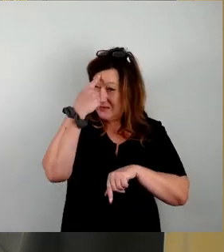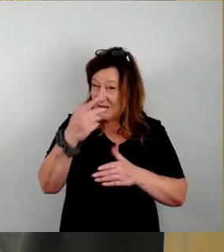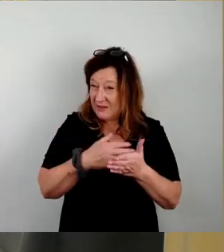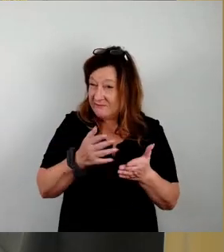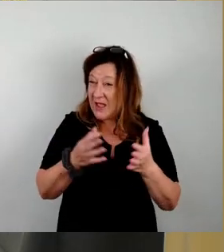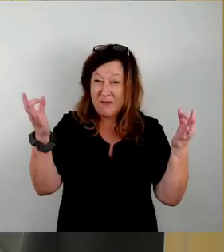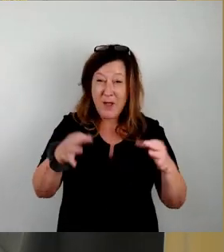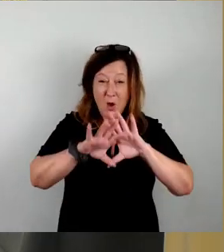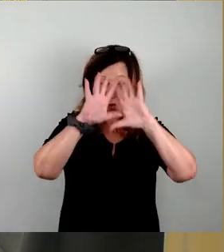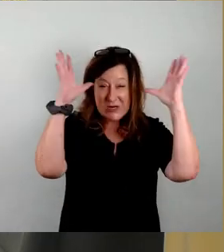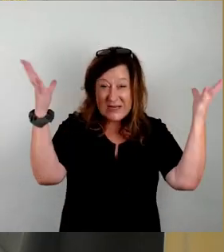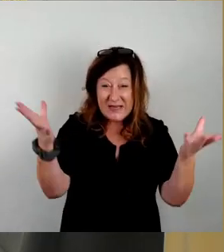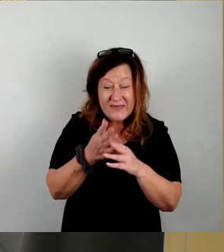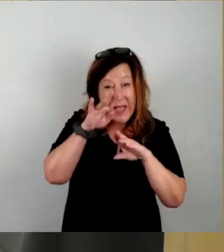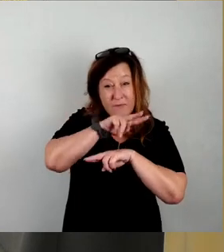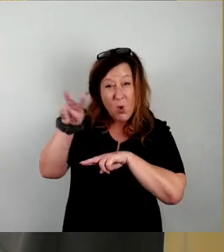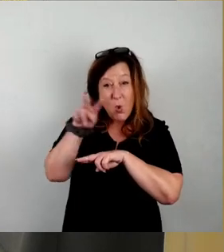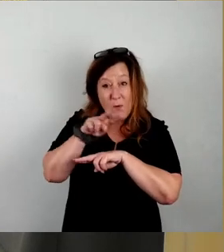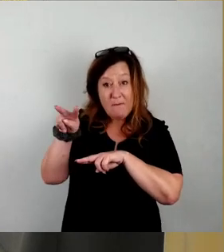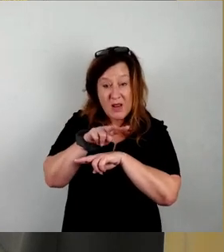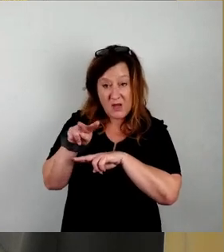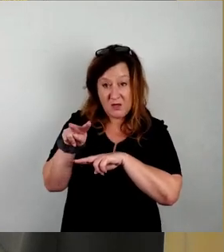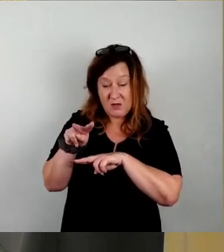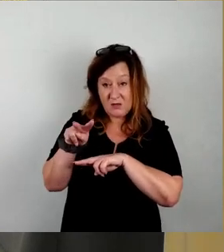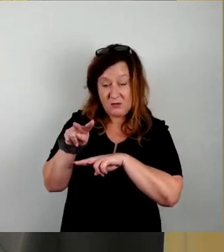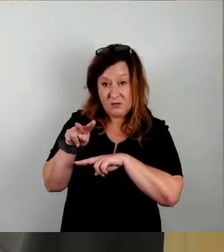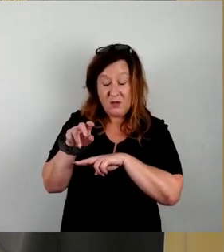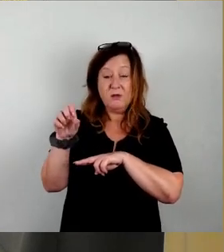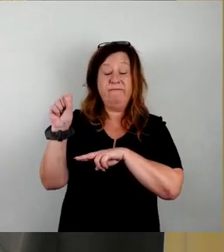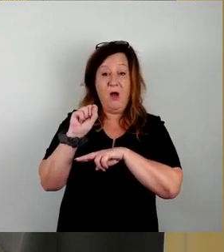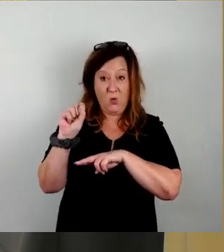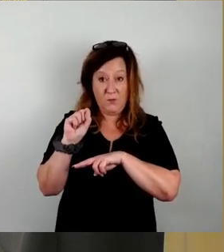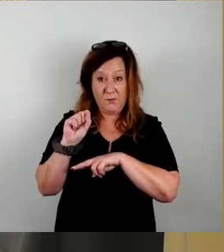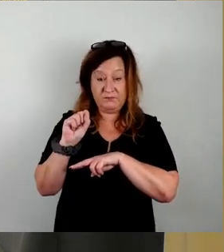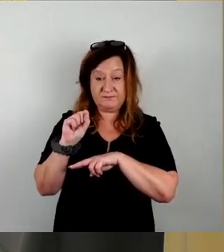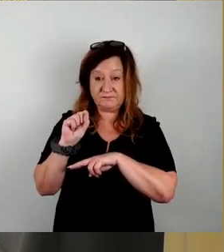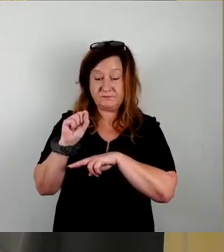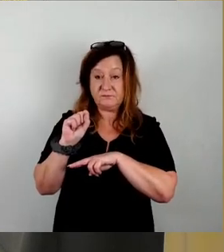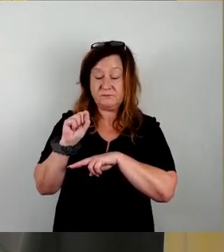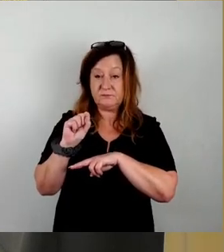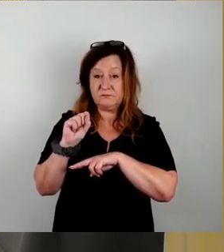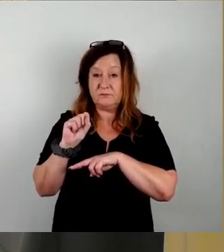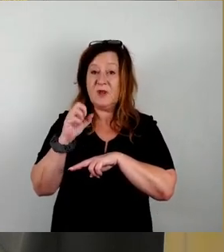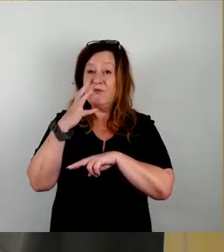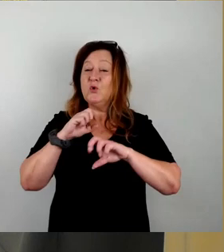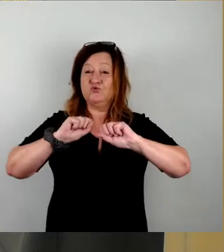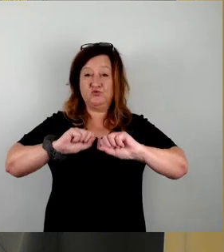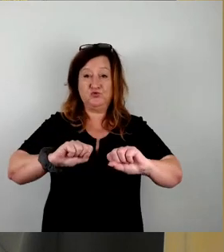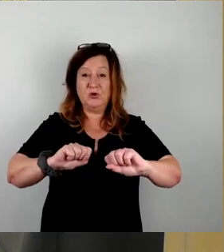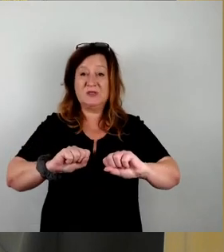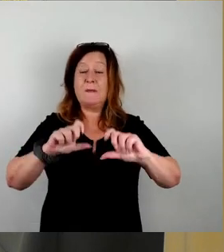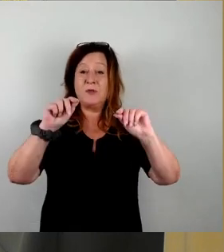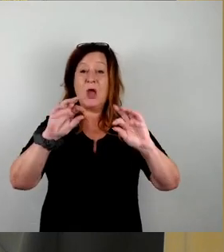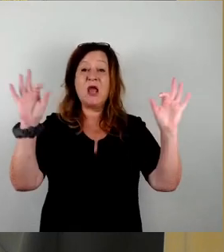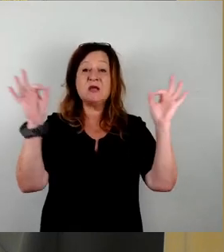damit das Bild sich schließt, für den Schutz. Das bedeutet die Gefahrenabwehr, die